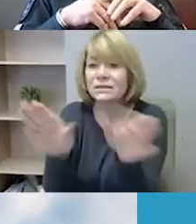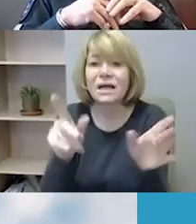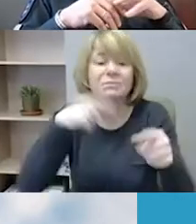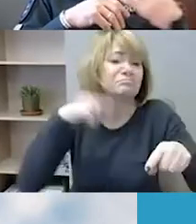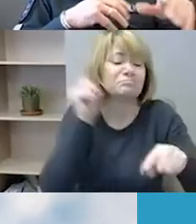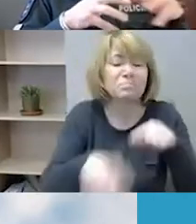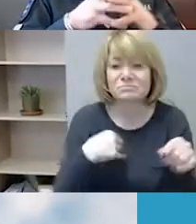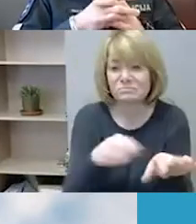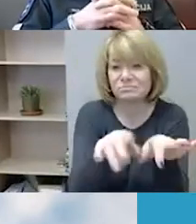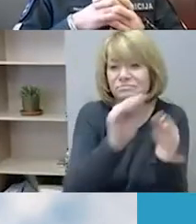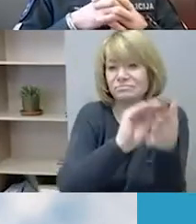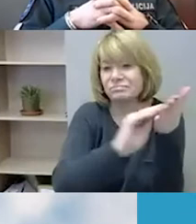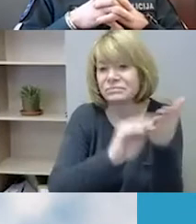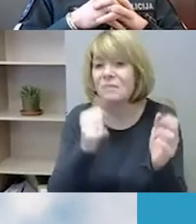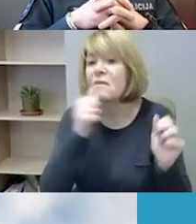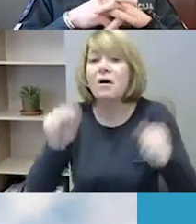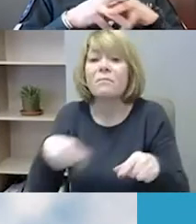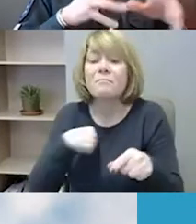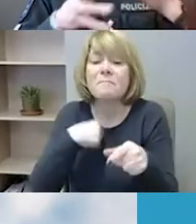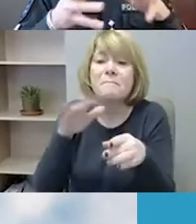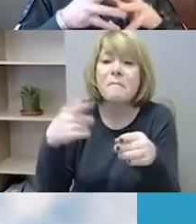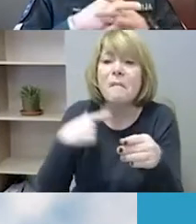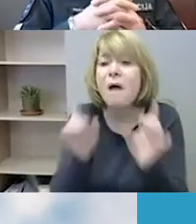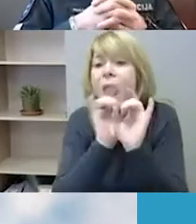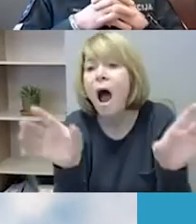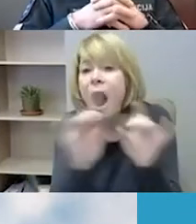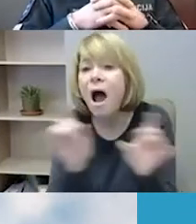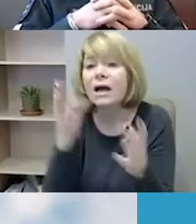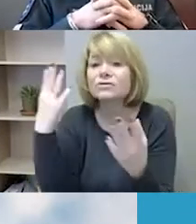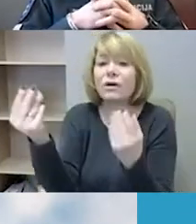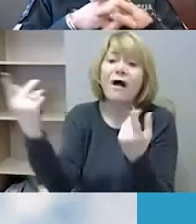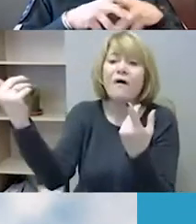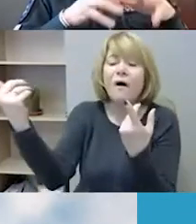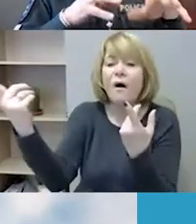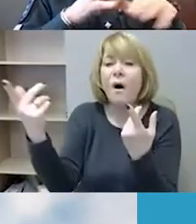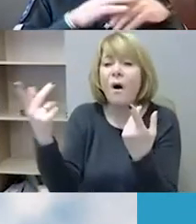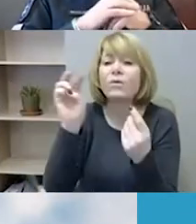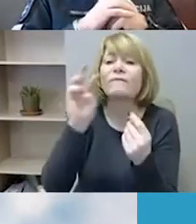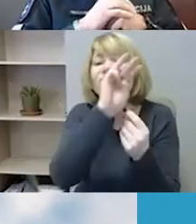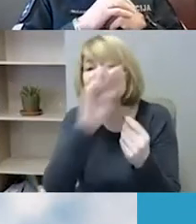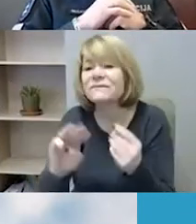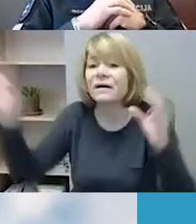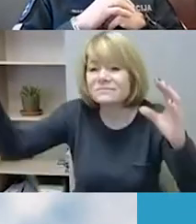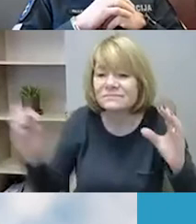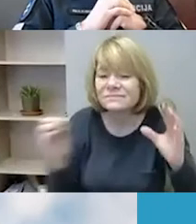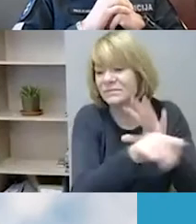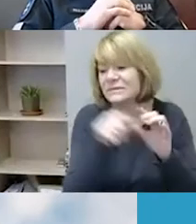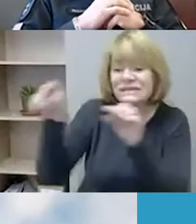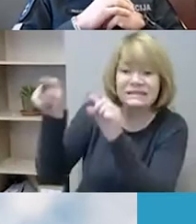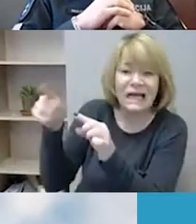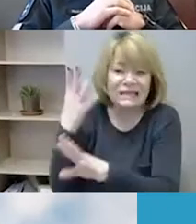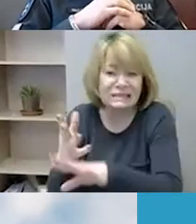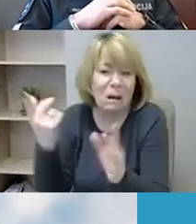pasidalinti kažkokio tai forumo ar kažkieno nuorodą ir pasakyti, žinot, ten vyksta nelabai geri dalykai ir to